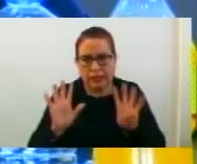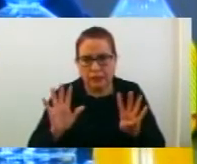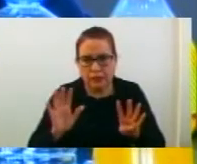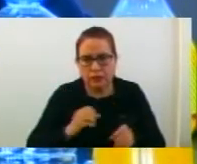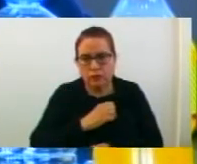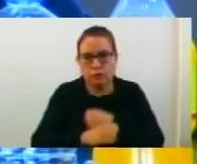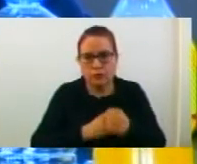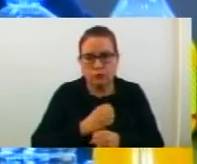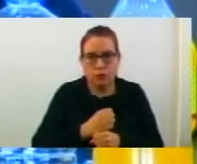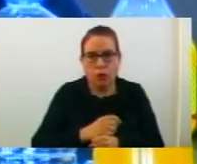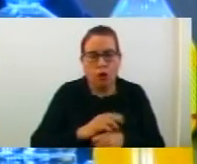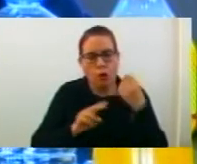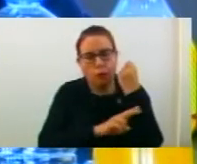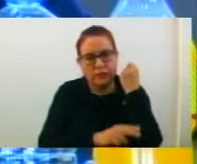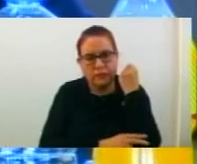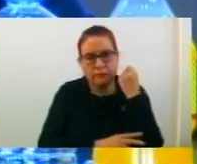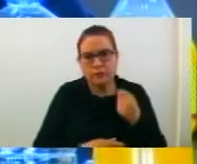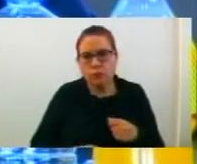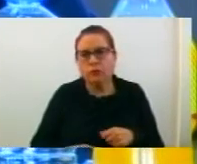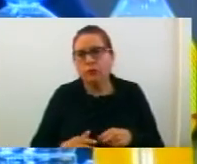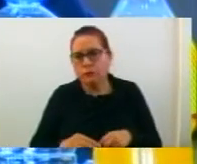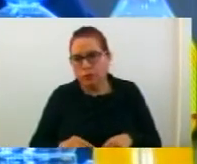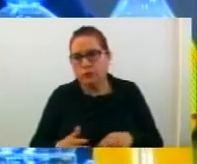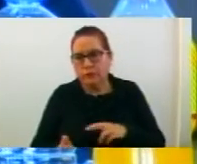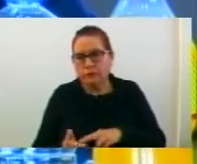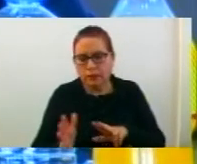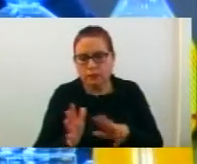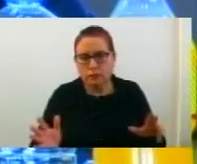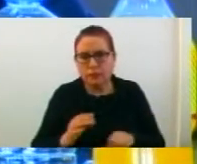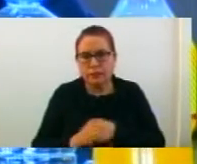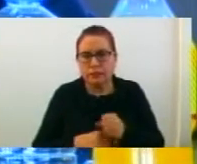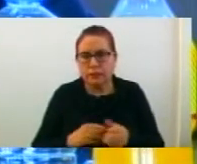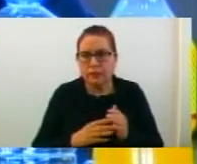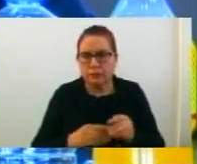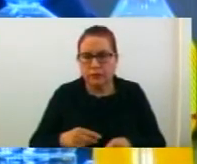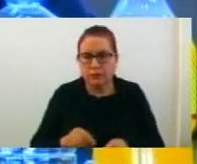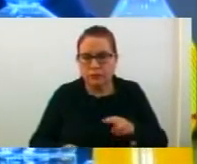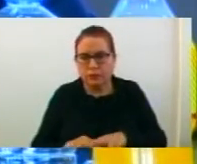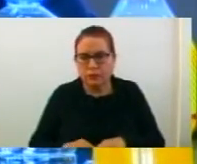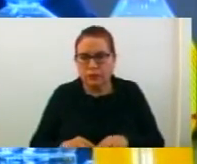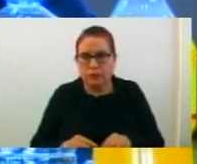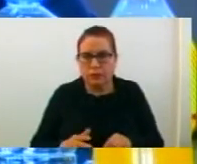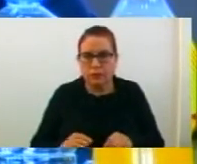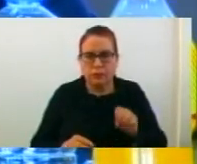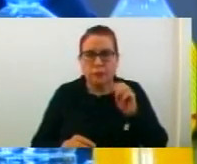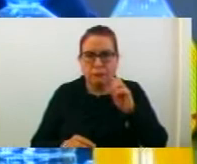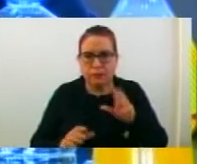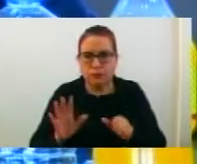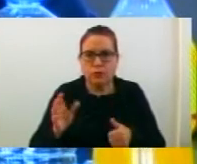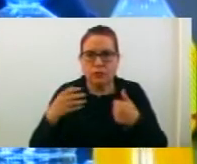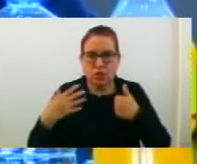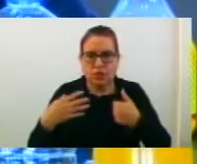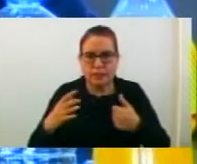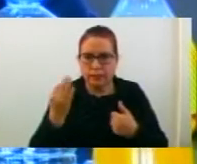во учебната 2017-2018 година треба да го завършат од Община Струмица 563